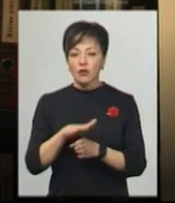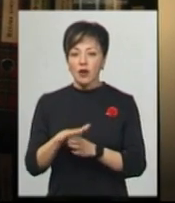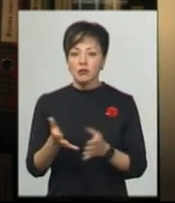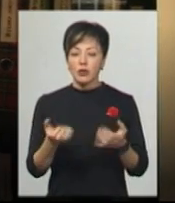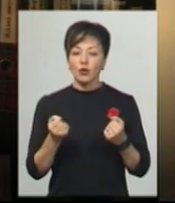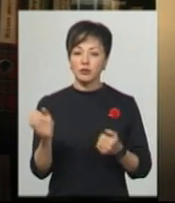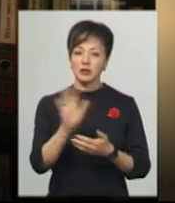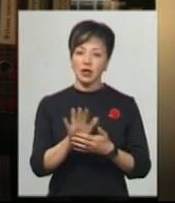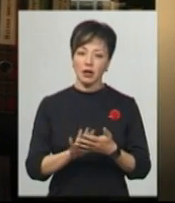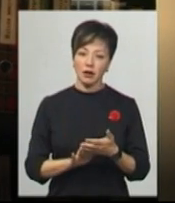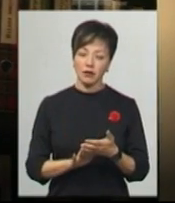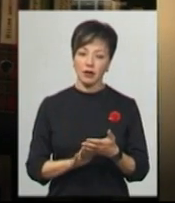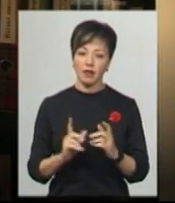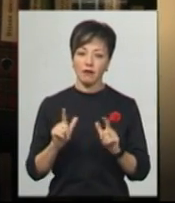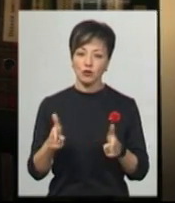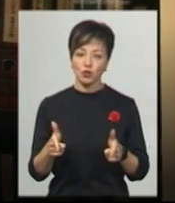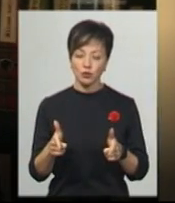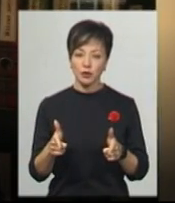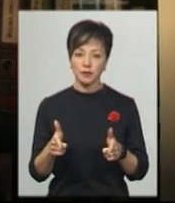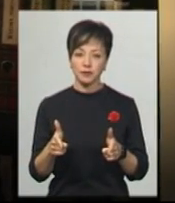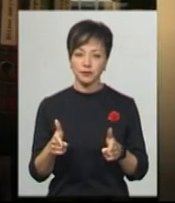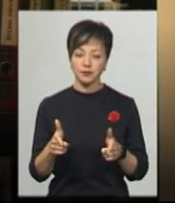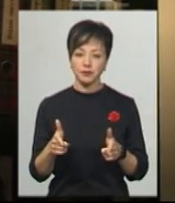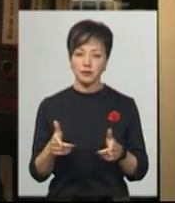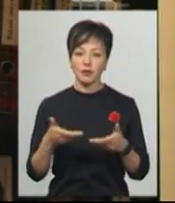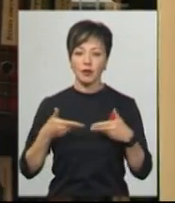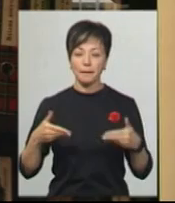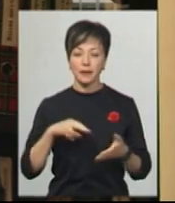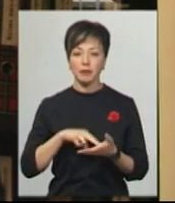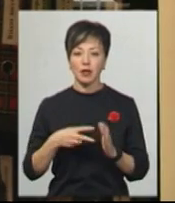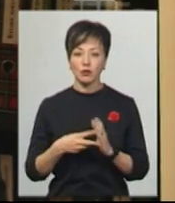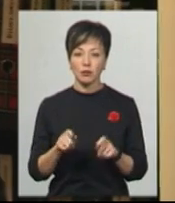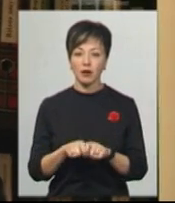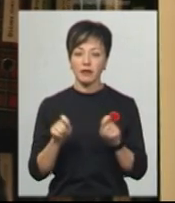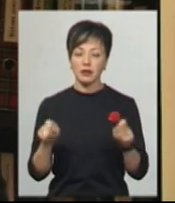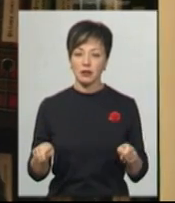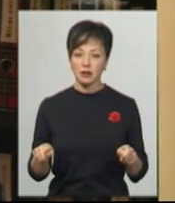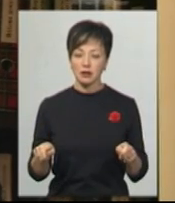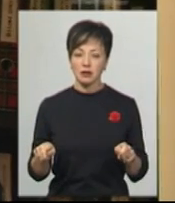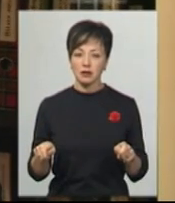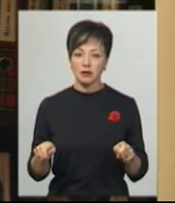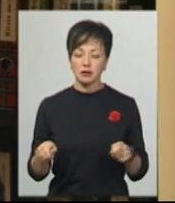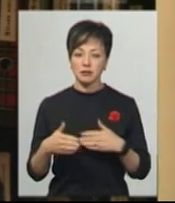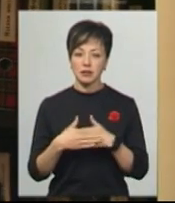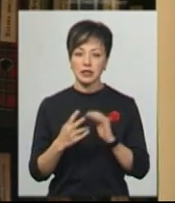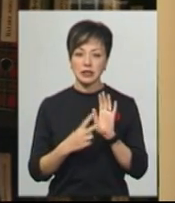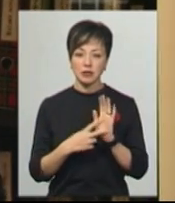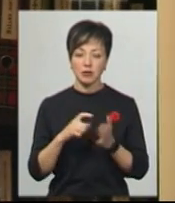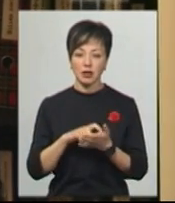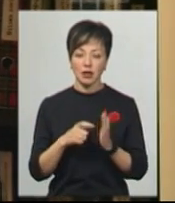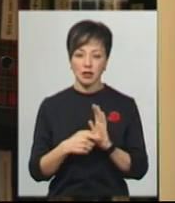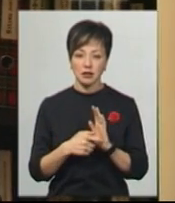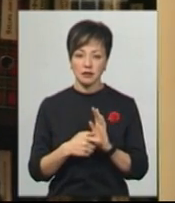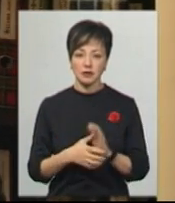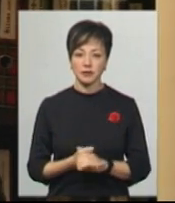від батьків на вступ у гімназії. Ми плануємо відкрити близько сім класів у